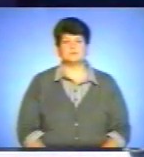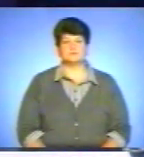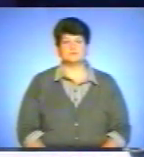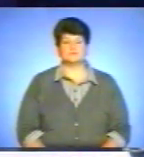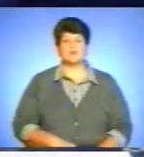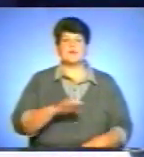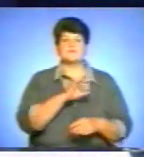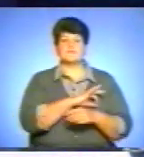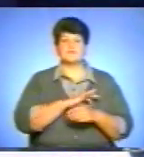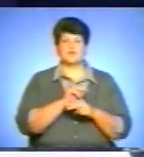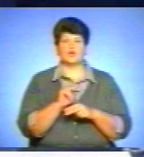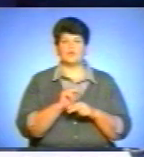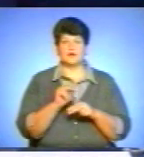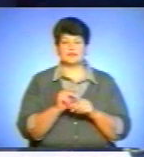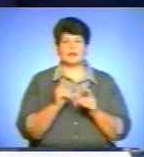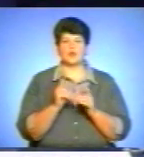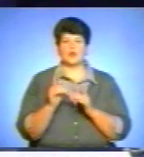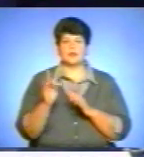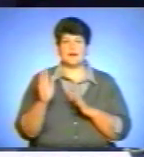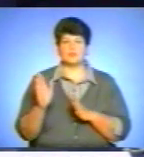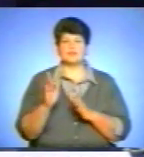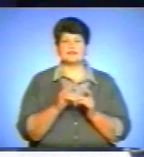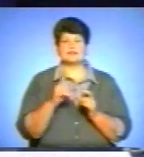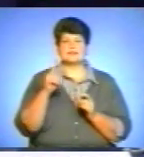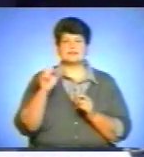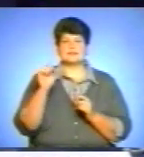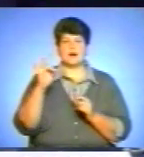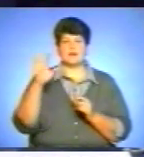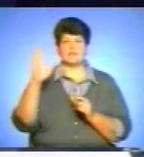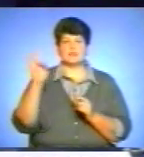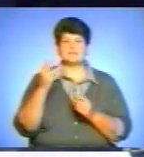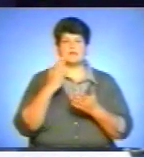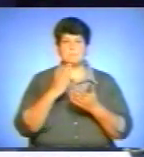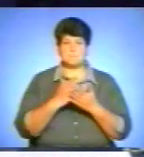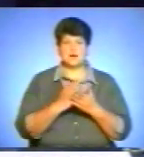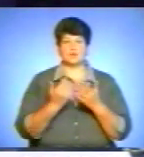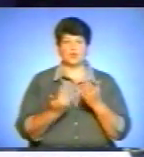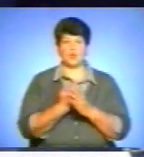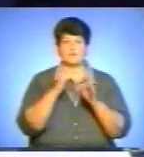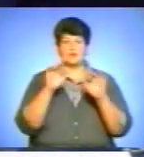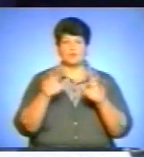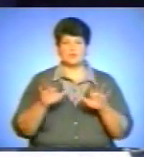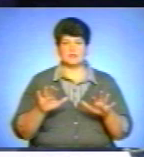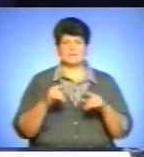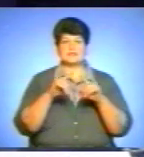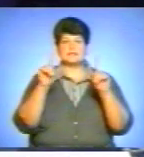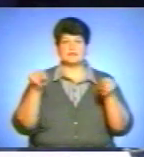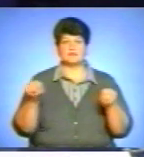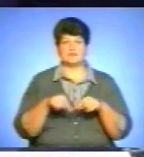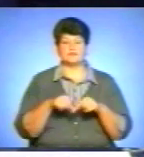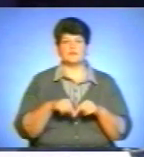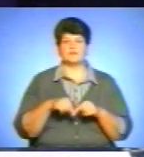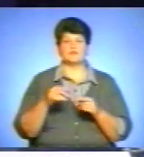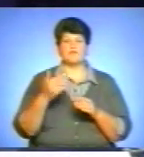Вихованки колегіуму інтернату знамення, що у Зарваниці мають нові комп'ютери. Сертифікат від голови обласної державної адміністрації